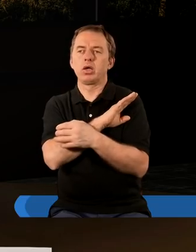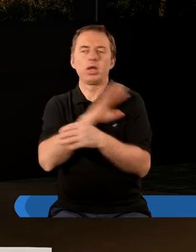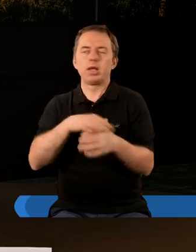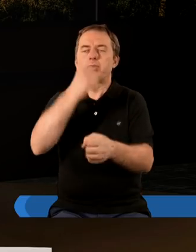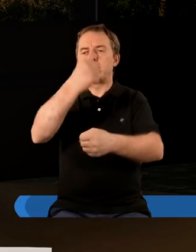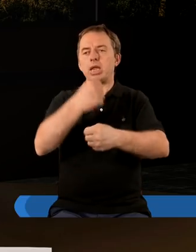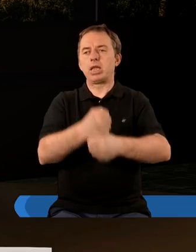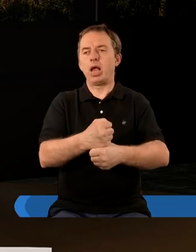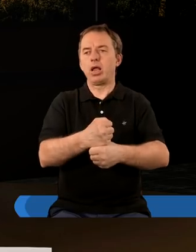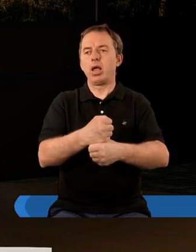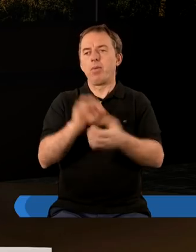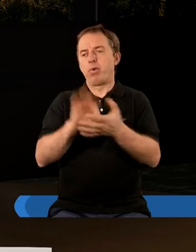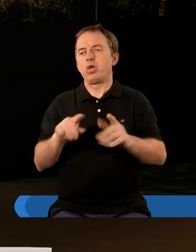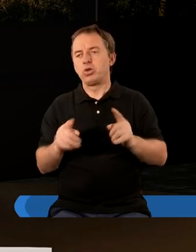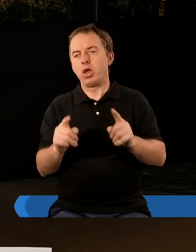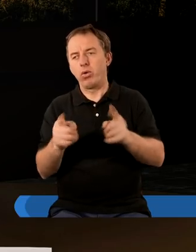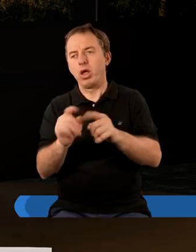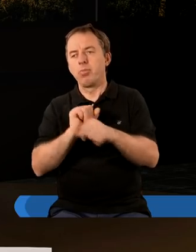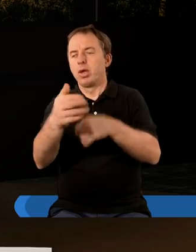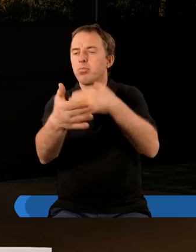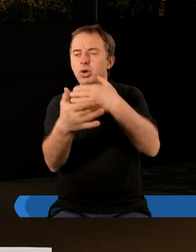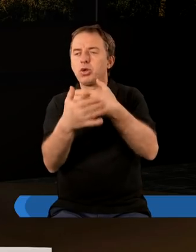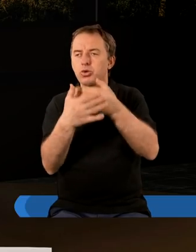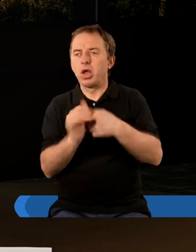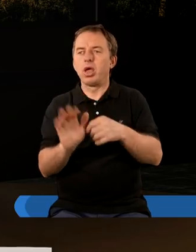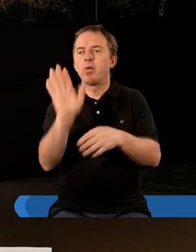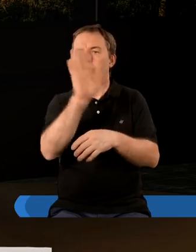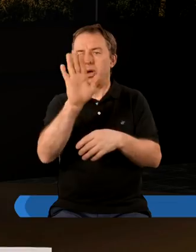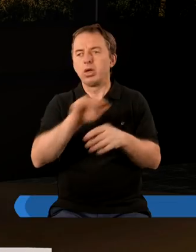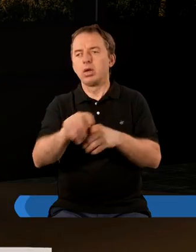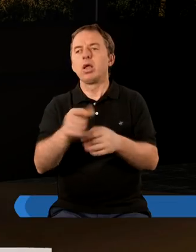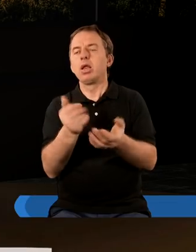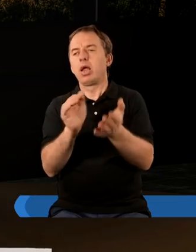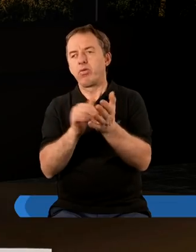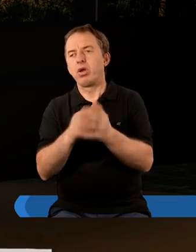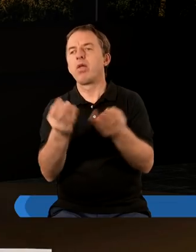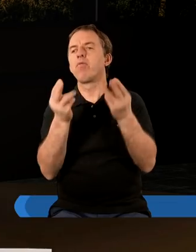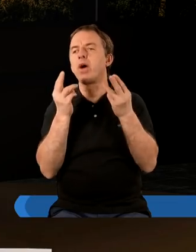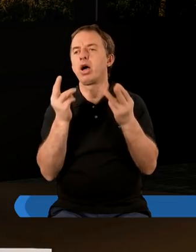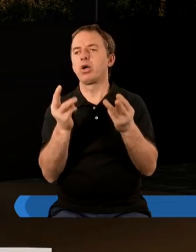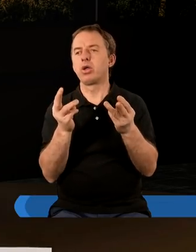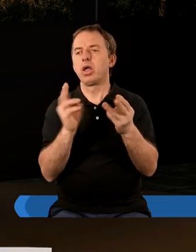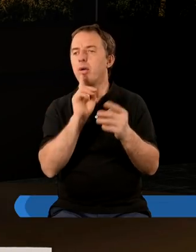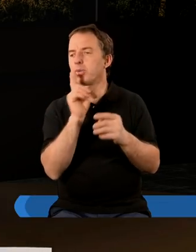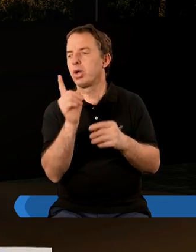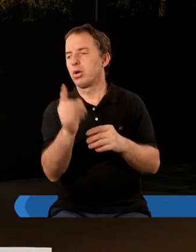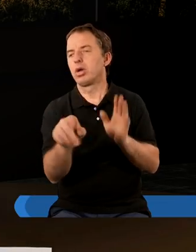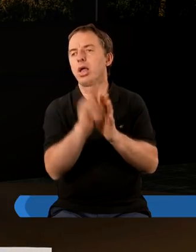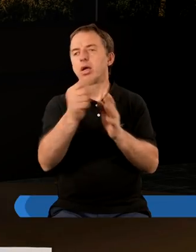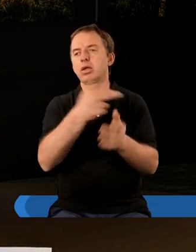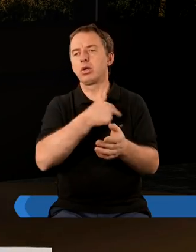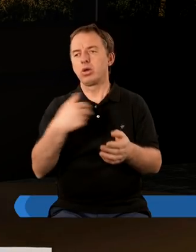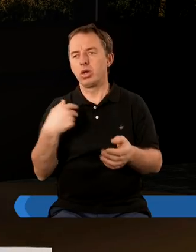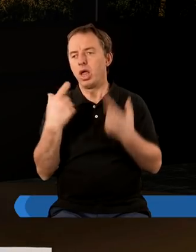zaprzestali pewnego działania żeby być coraz bliżej Boga dla mnie to jest niezwykle ważne przesłanie dla